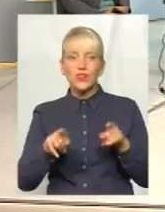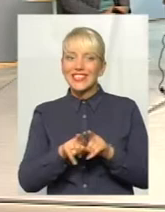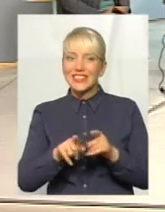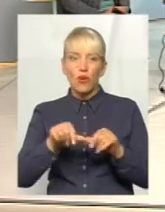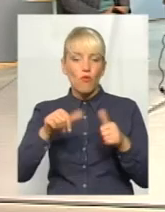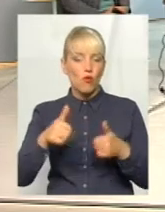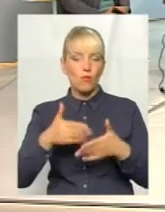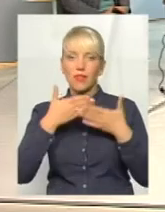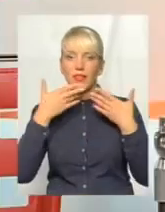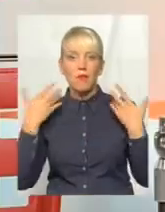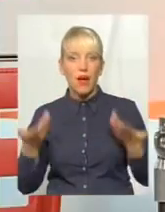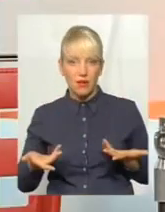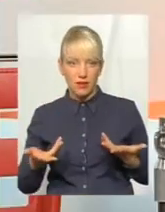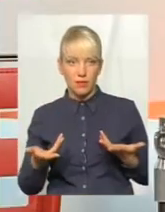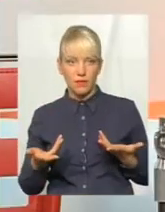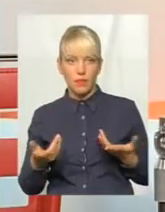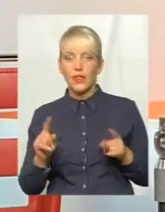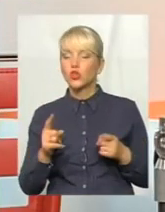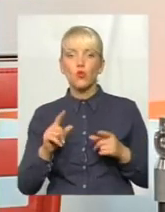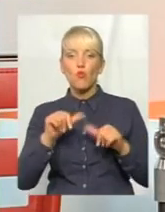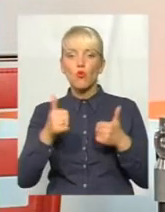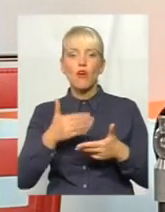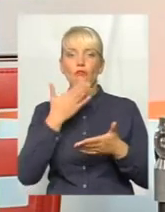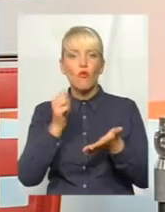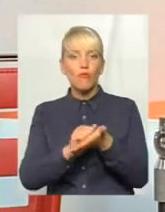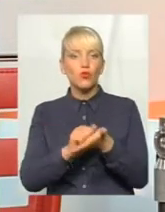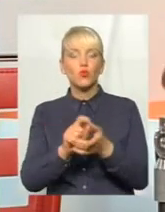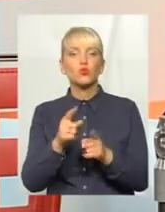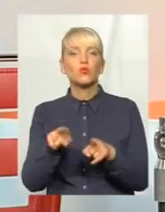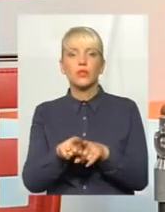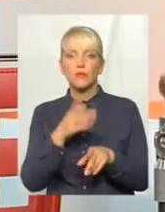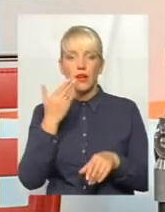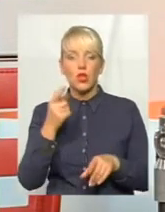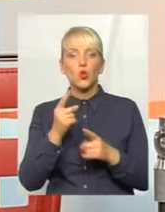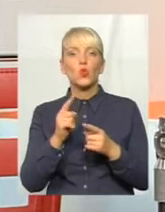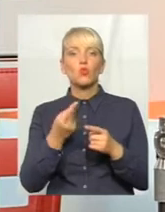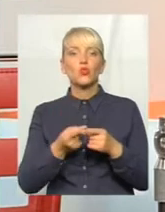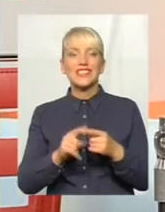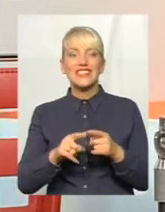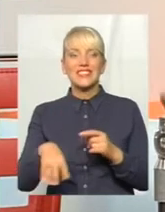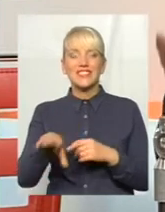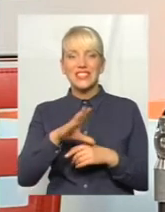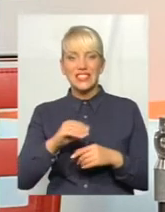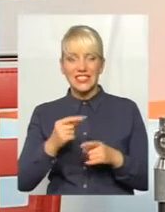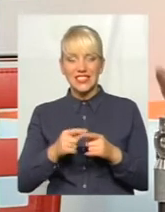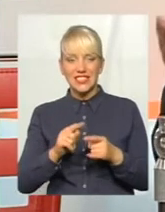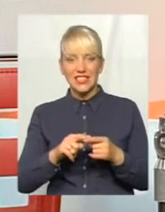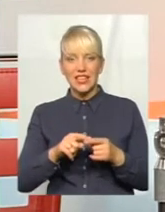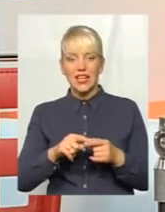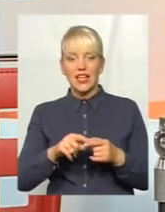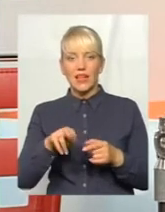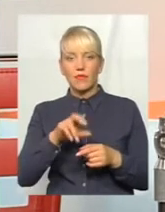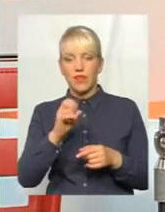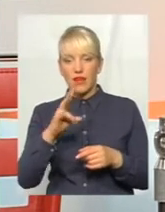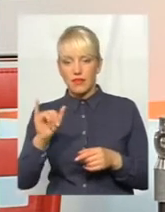Чому він не оформлюється, даю конкретну відповідь, тому що ці всі установочні дані заносяться до